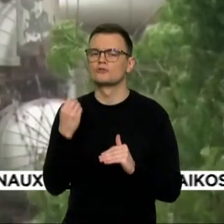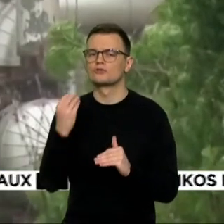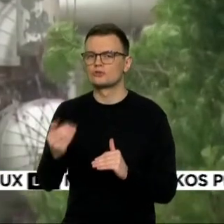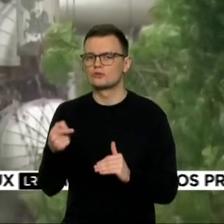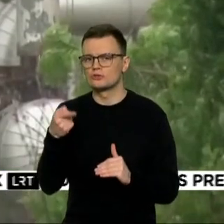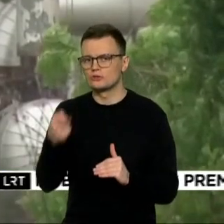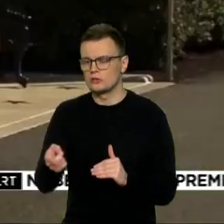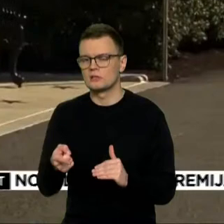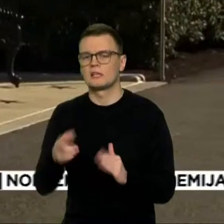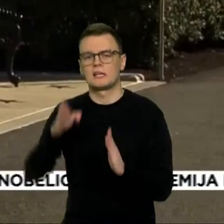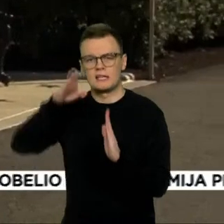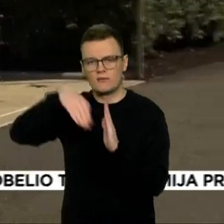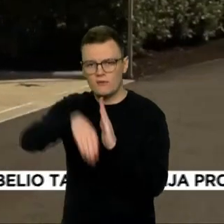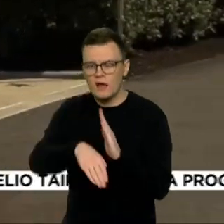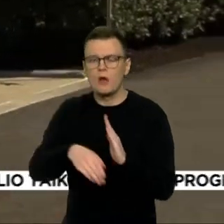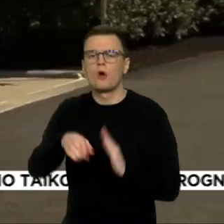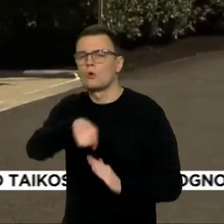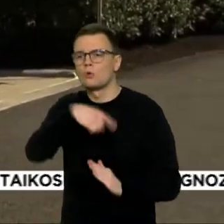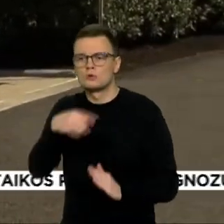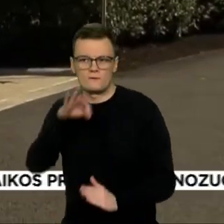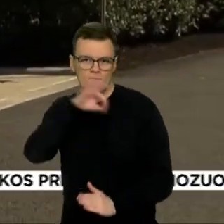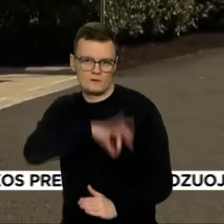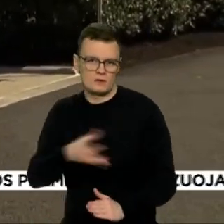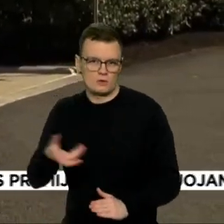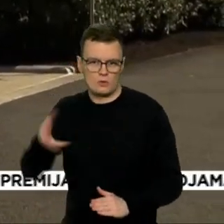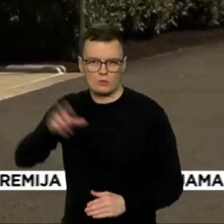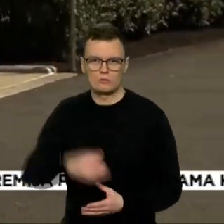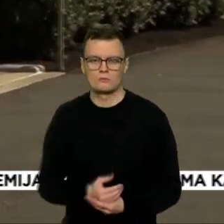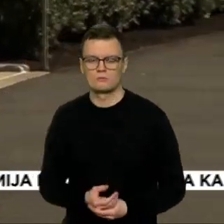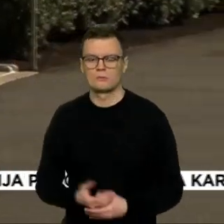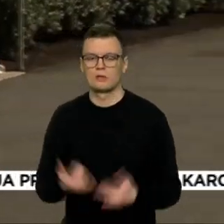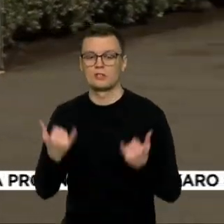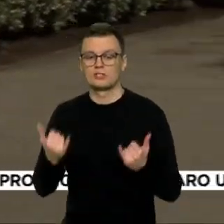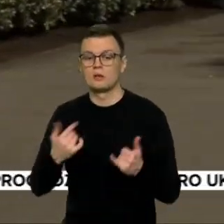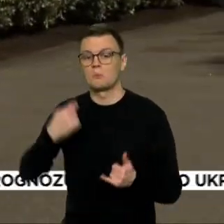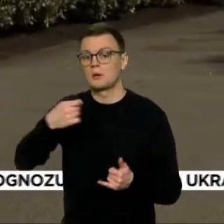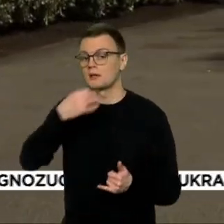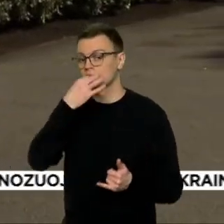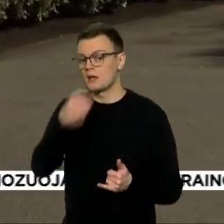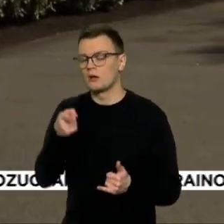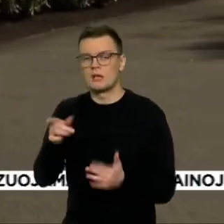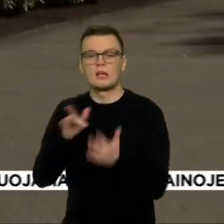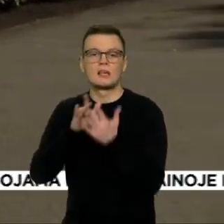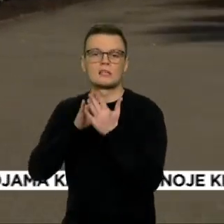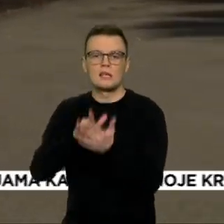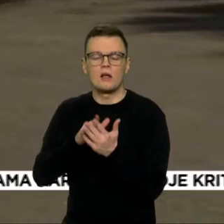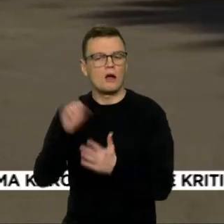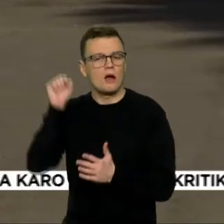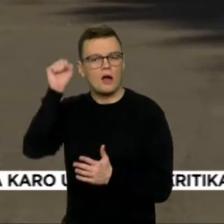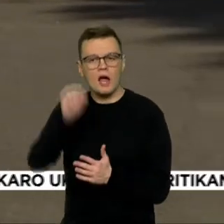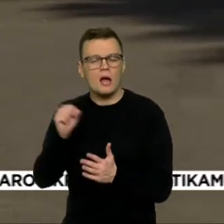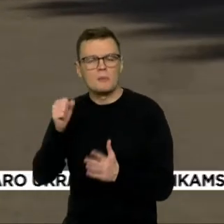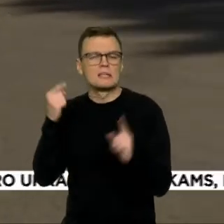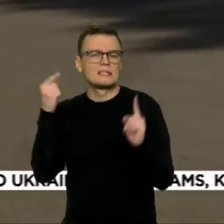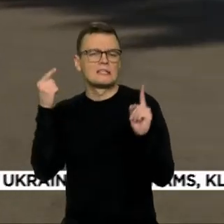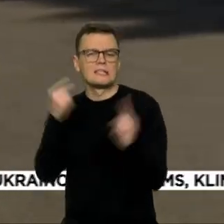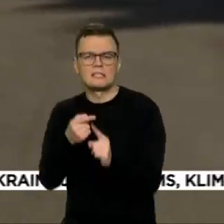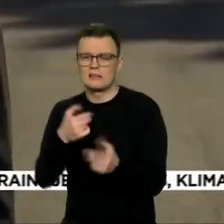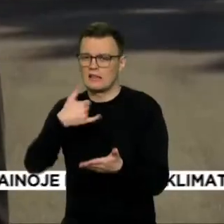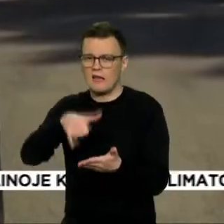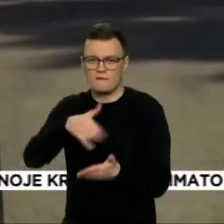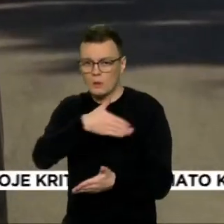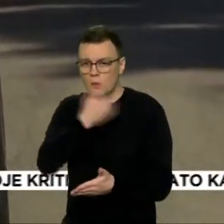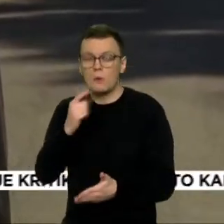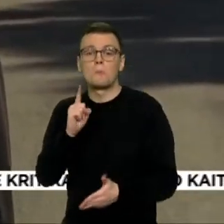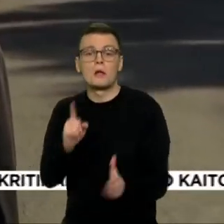pilnesnis iždas. Šiandien prezidentas sako, jo kelionės į Saudo Arabiją esmenis tikslas nebuvo nafta, bet vis dėlto.